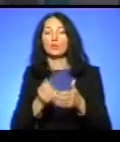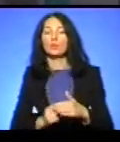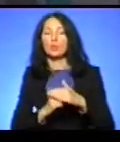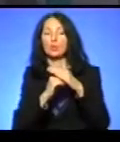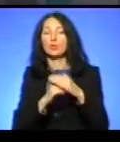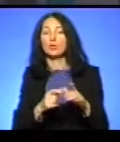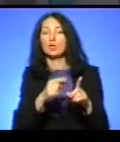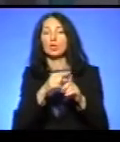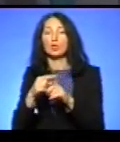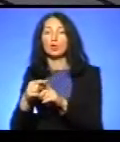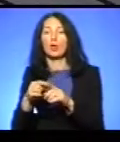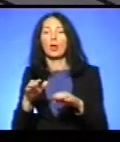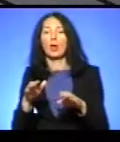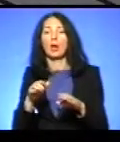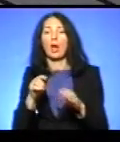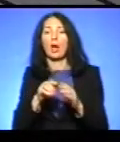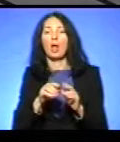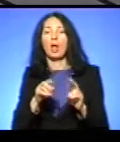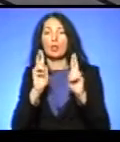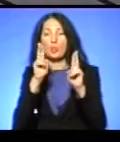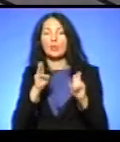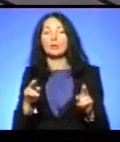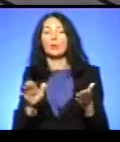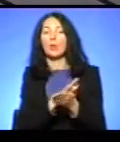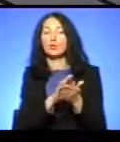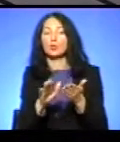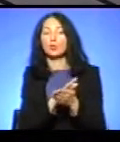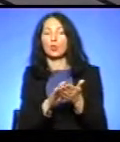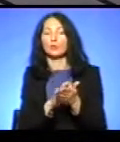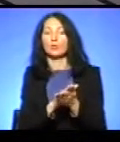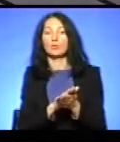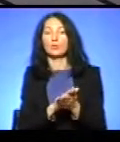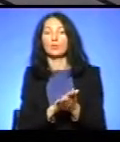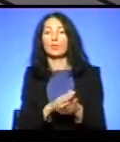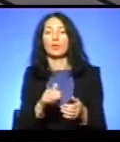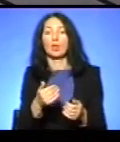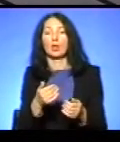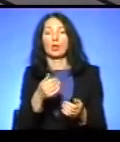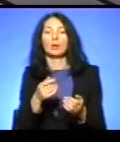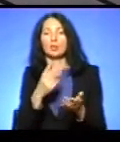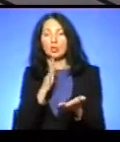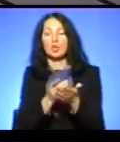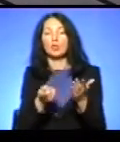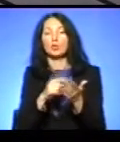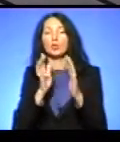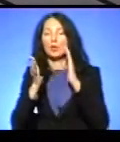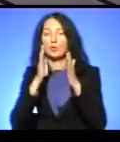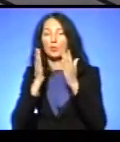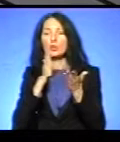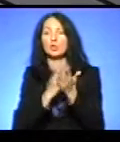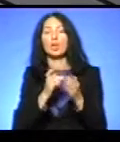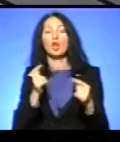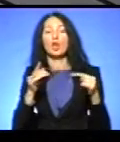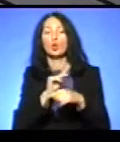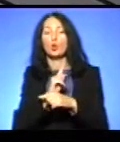Так, потім ми повинні знайти сторінку у Фейсбуці, яку ми бачили щойно на екрані. І далі є певні нормативи, чи ми